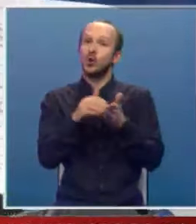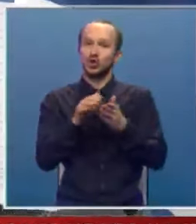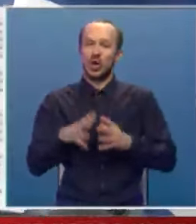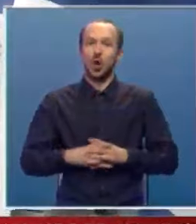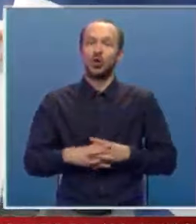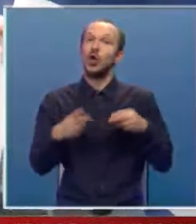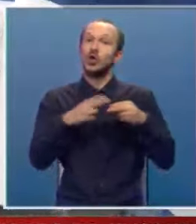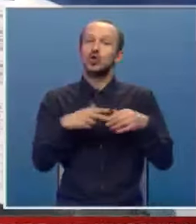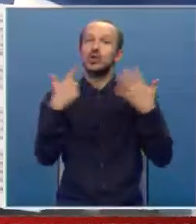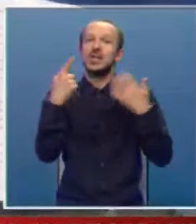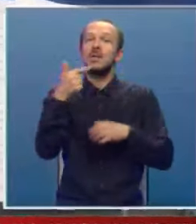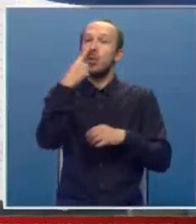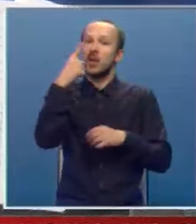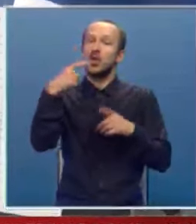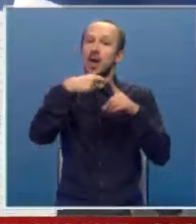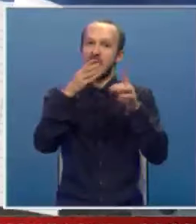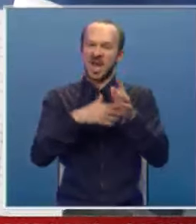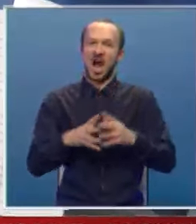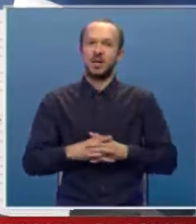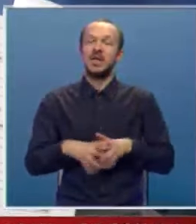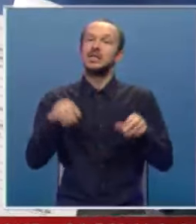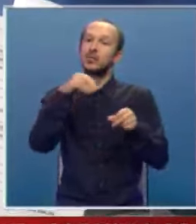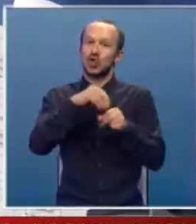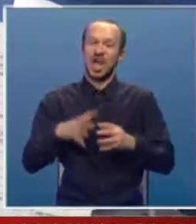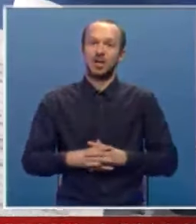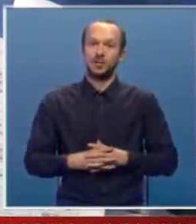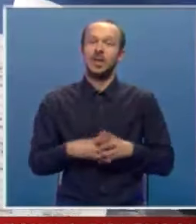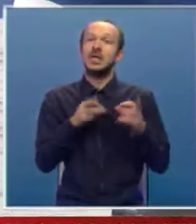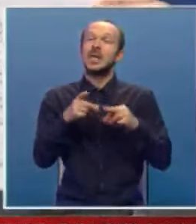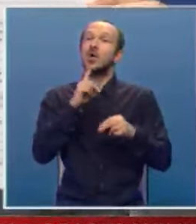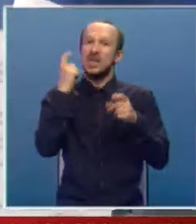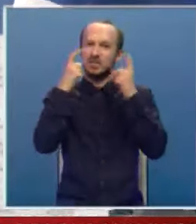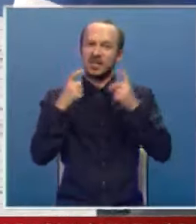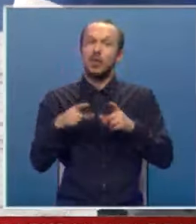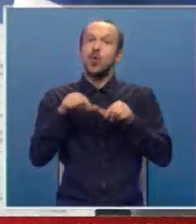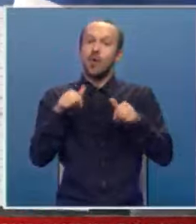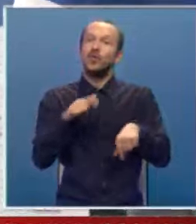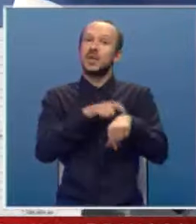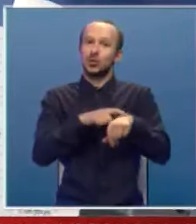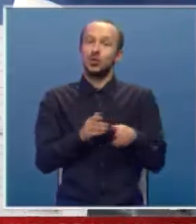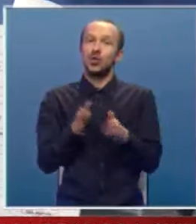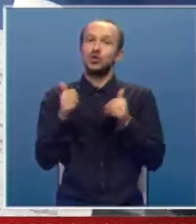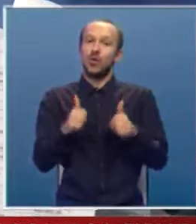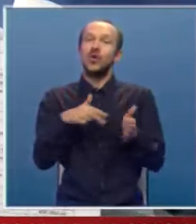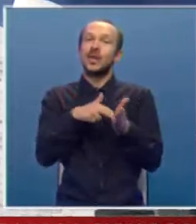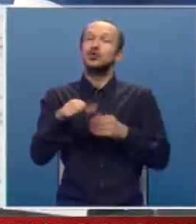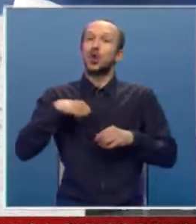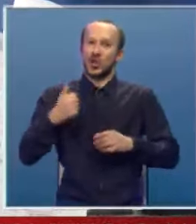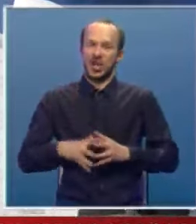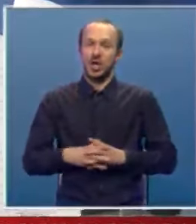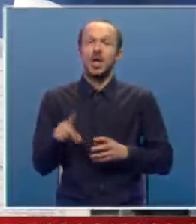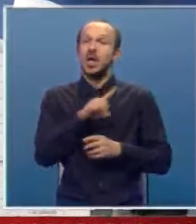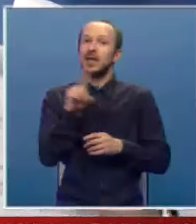skoro 7,5 miliona konvertibilnih maraka iz budžeta za koje smatramo da u ovom trenutku, odnosno u ovoj tekućoj godini,